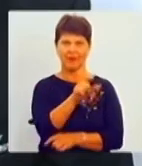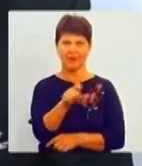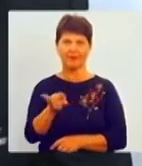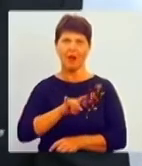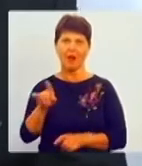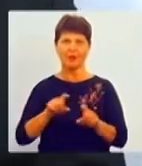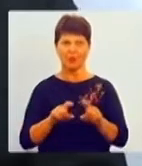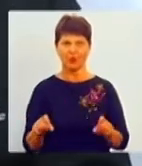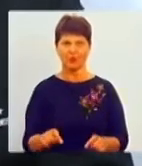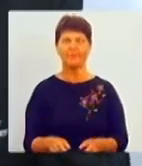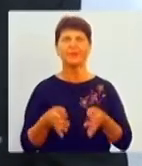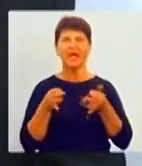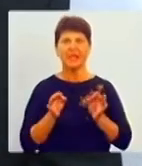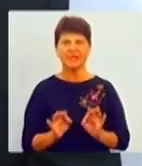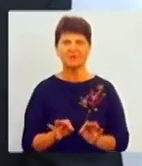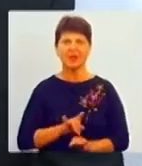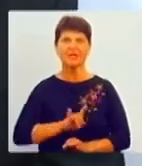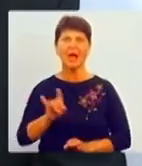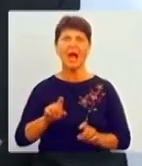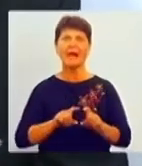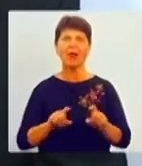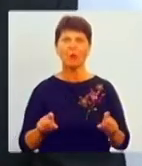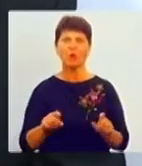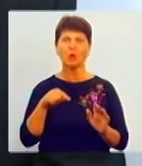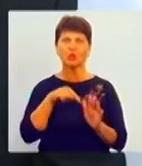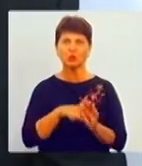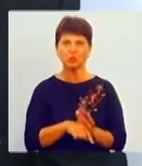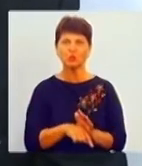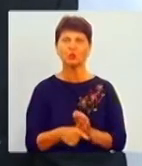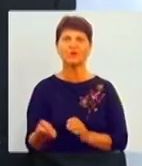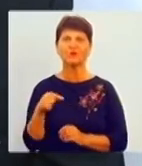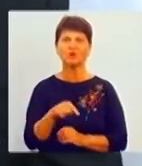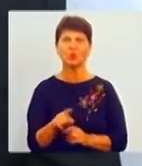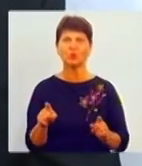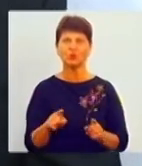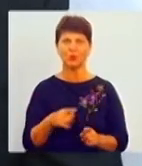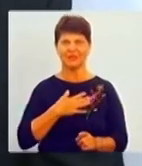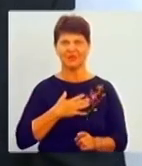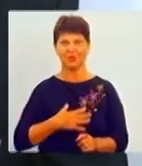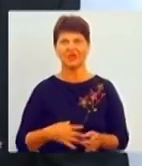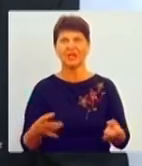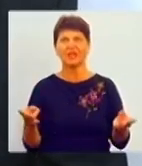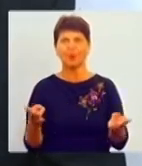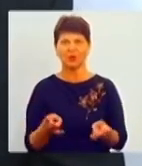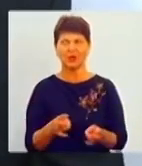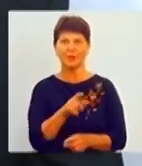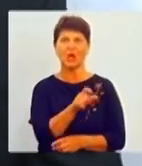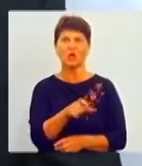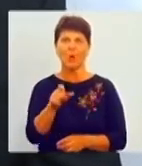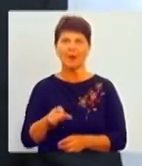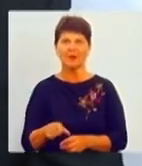Ну, насправді, аеропорт, суть аеропорта в тому, щоб задовольняти потреби громадян в